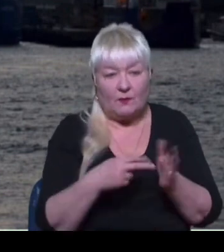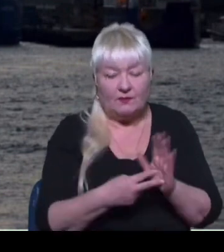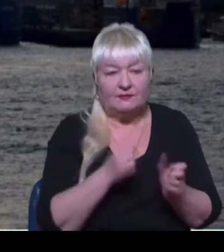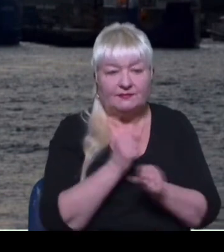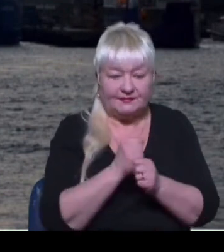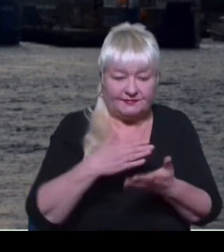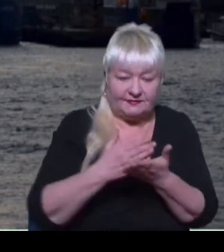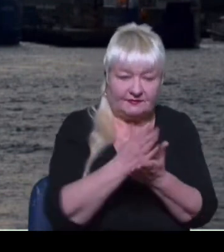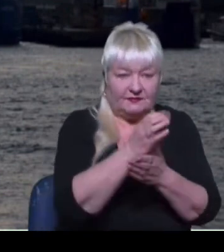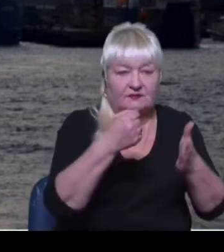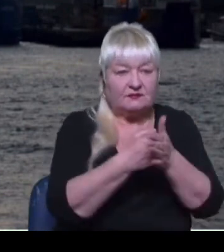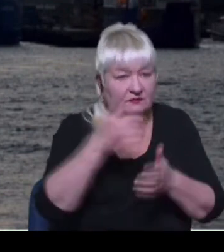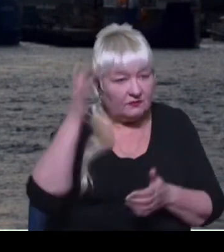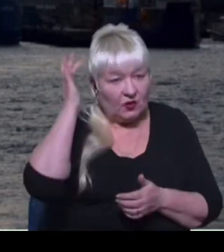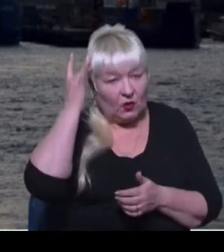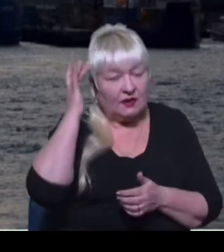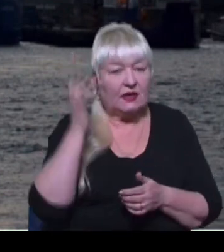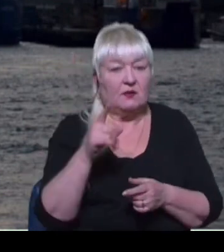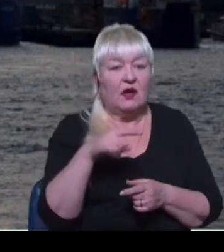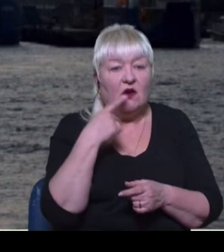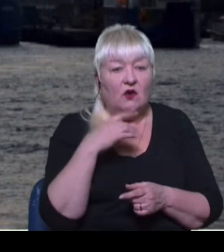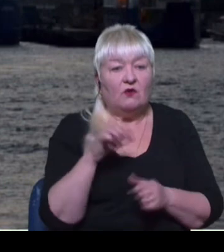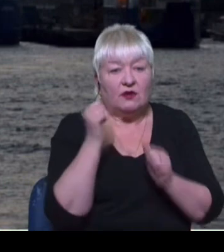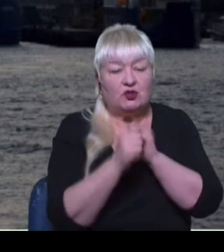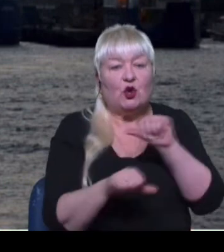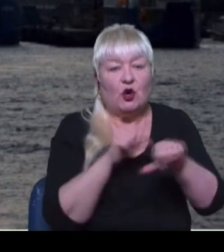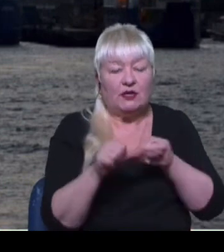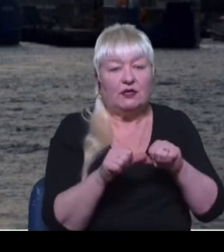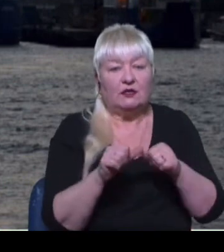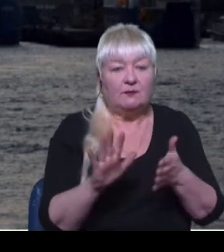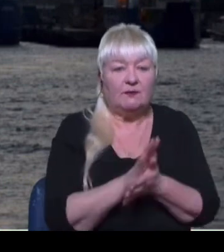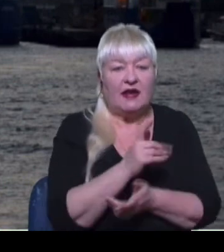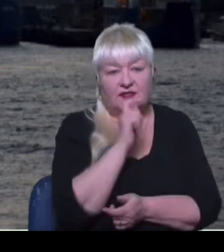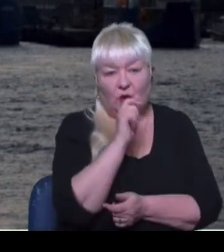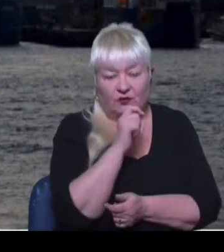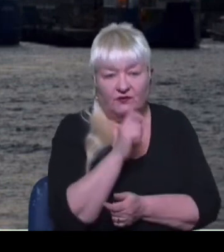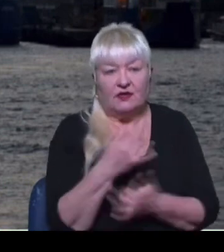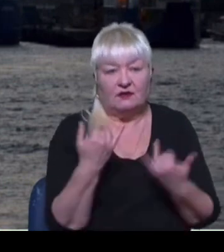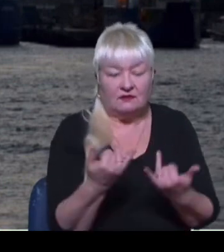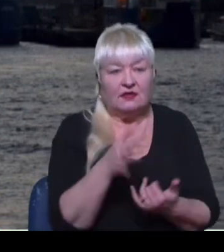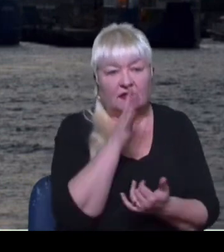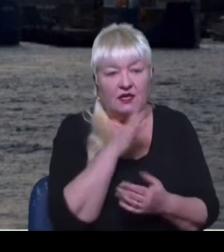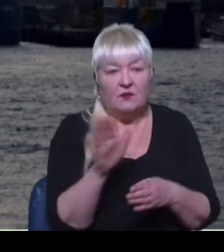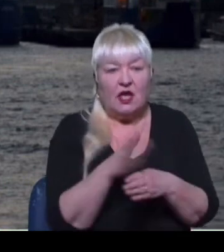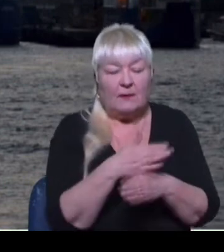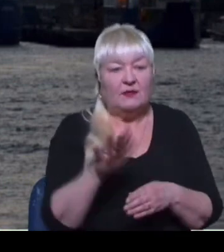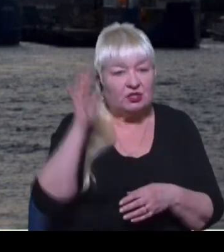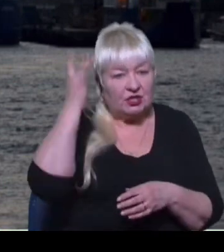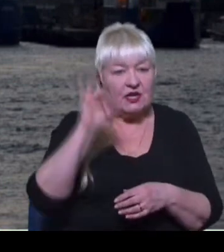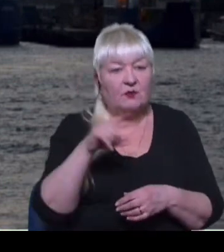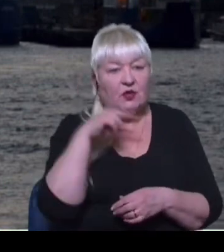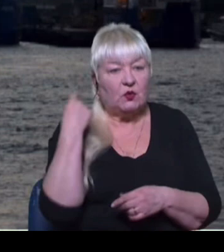маршрути до Криму. Це Голубів сказав під час своєї щорічної прес-конференції. На даний момент між окупованим Кримом та Росією